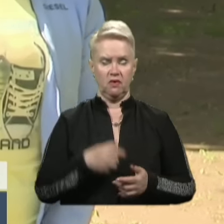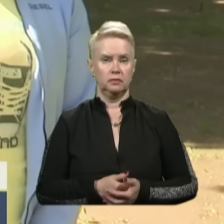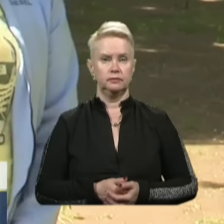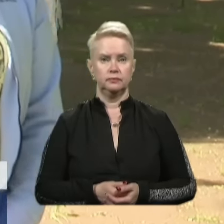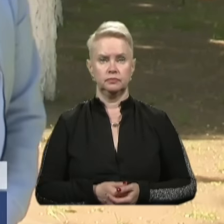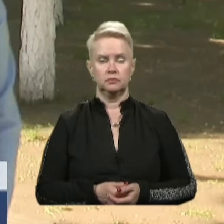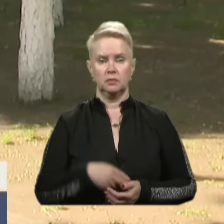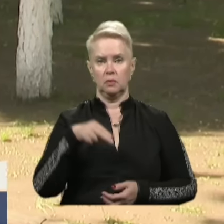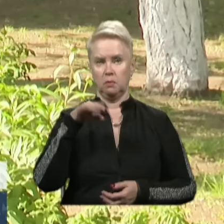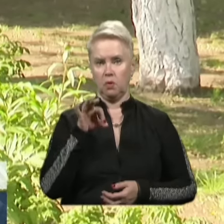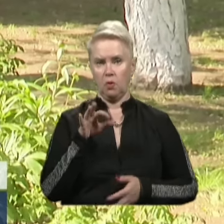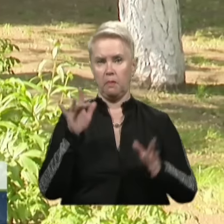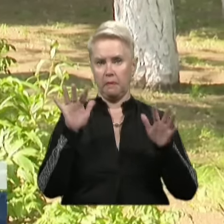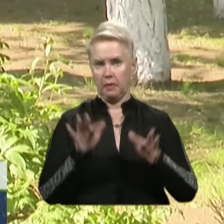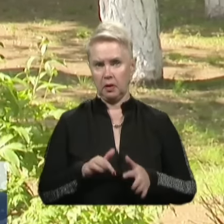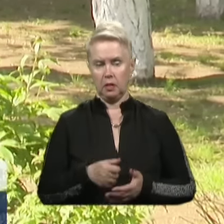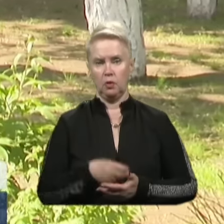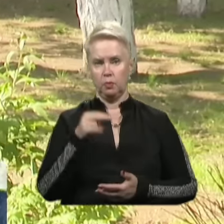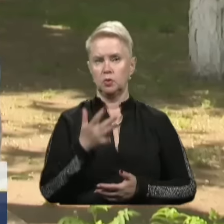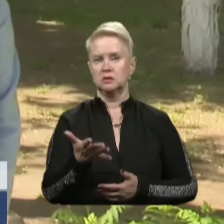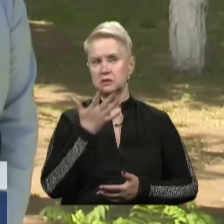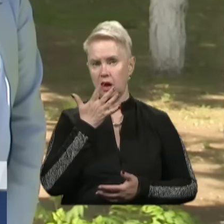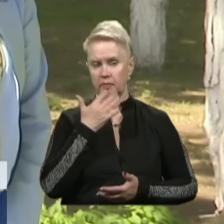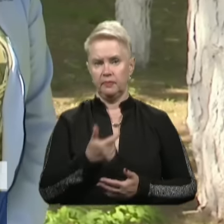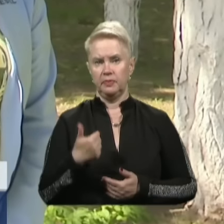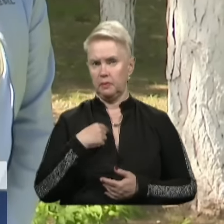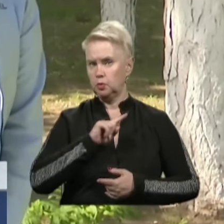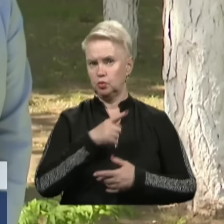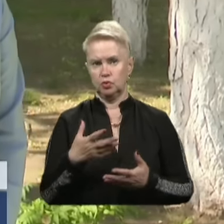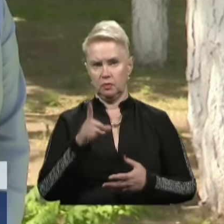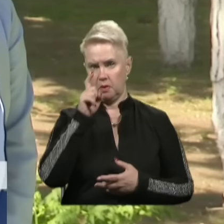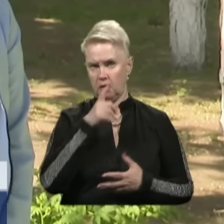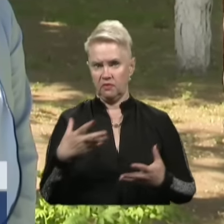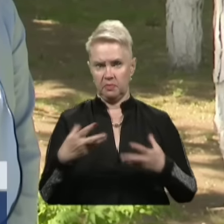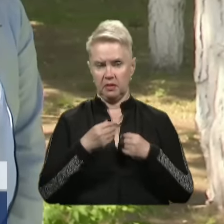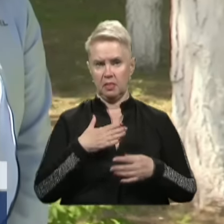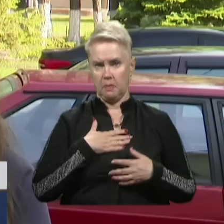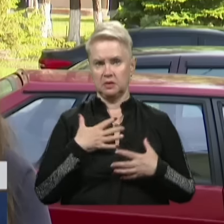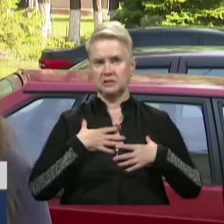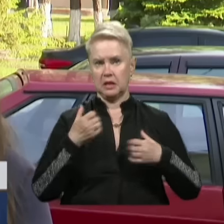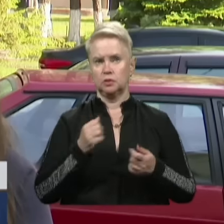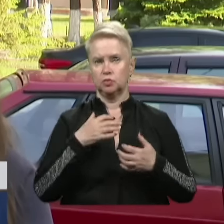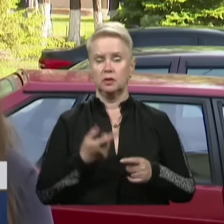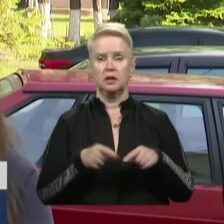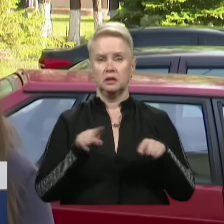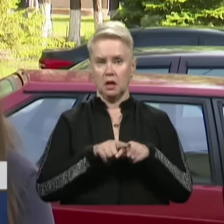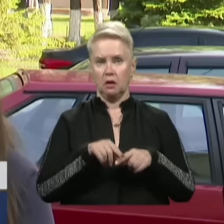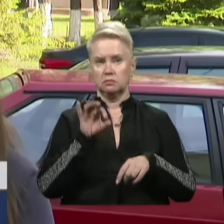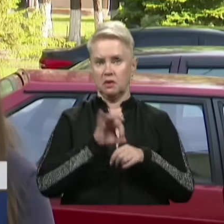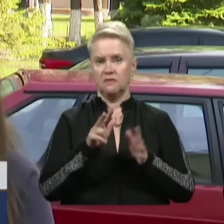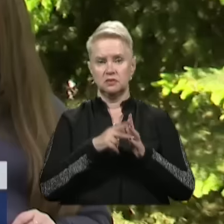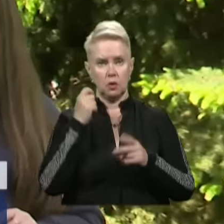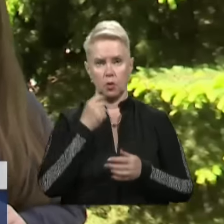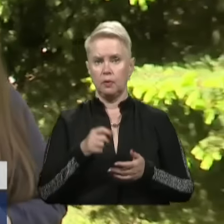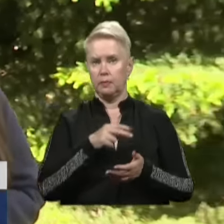по пилу, по запахам. На мене це дуже погано впливає на мій стан здоров'я. Такий же діагноз вісім